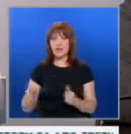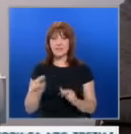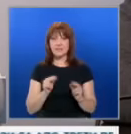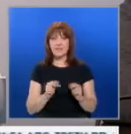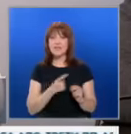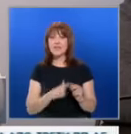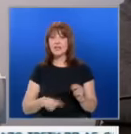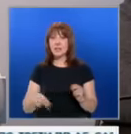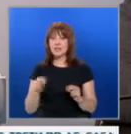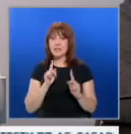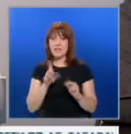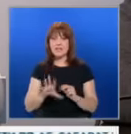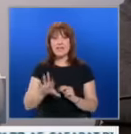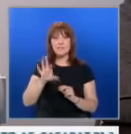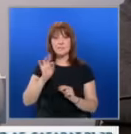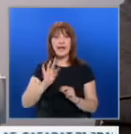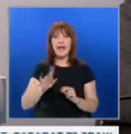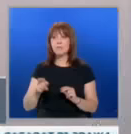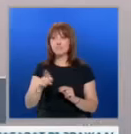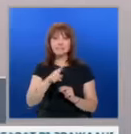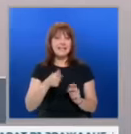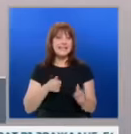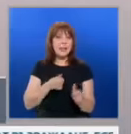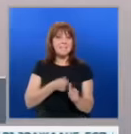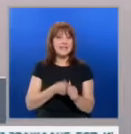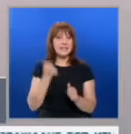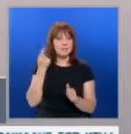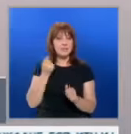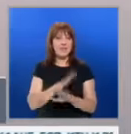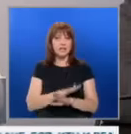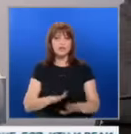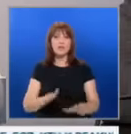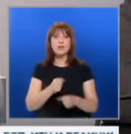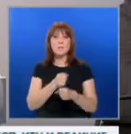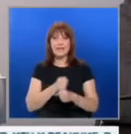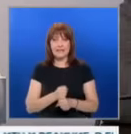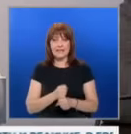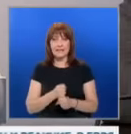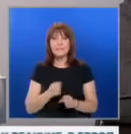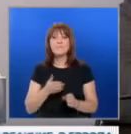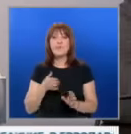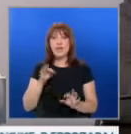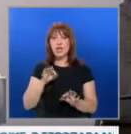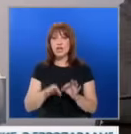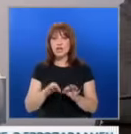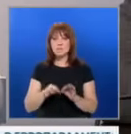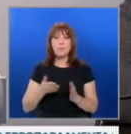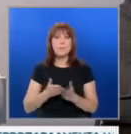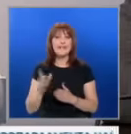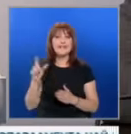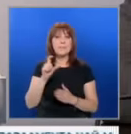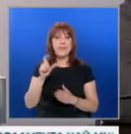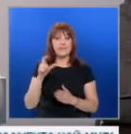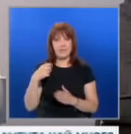Националния съвет трябва да избере един от заместник председателите, който да довърши мандат. Прияк избор през септември на председател